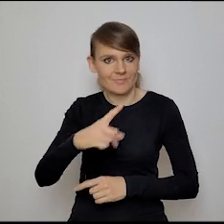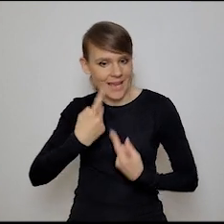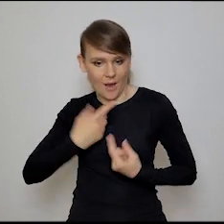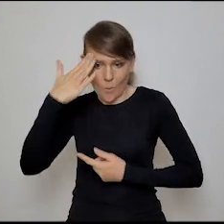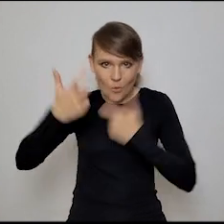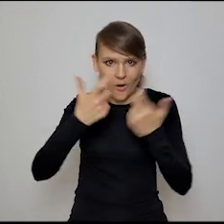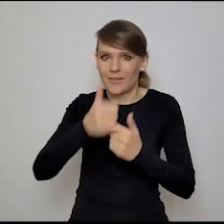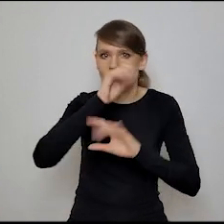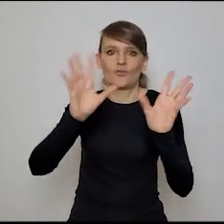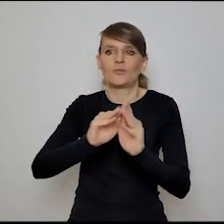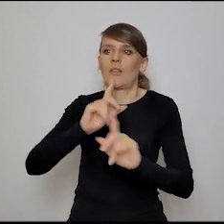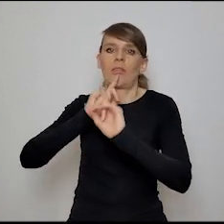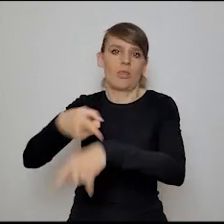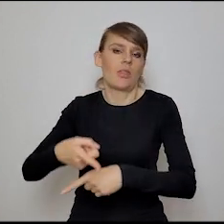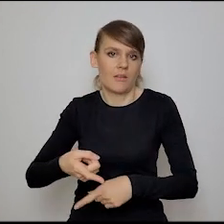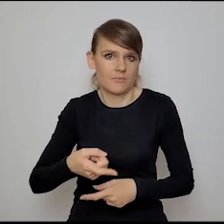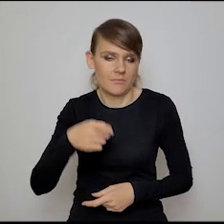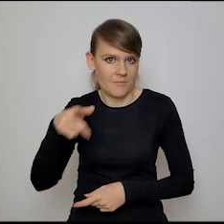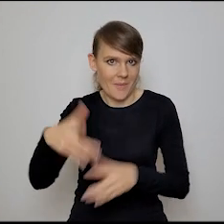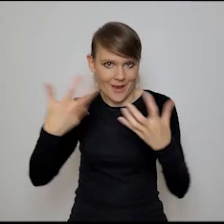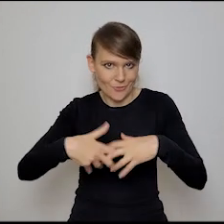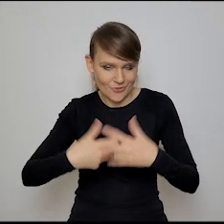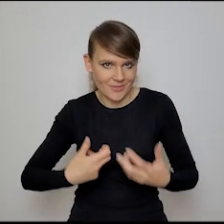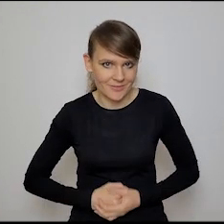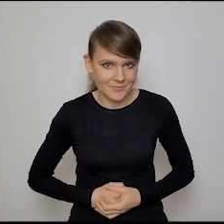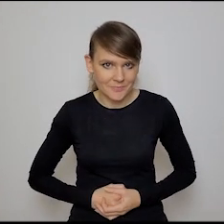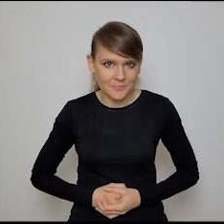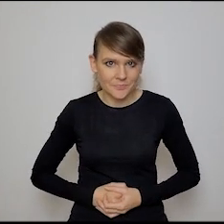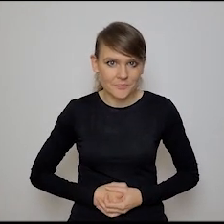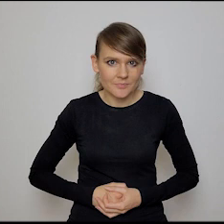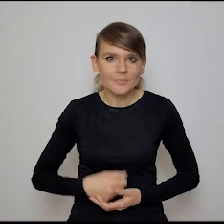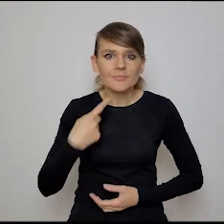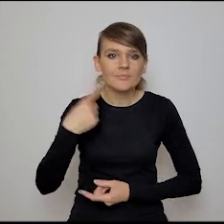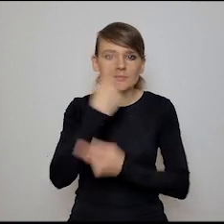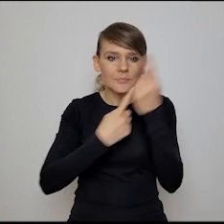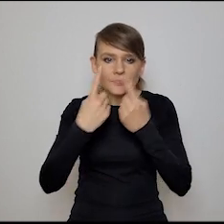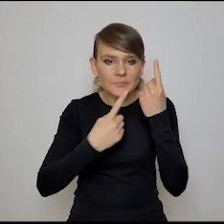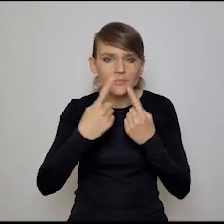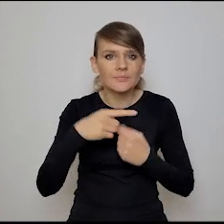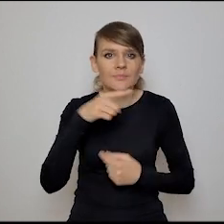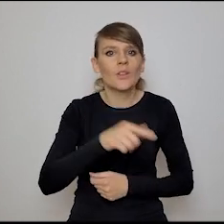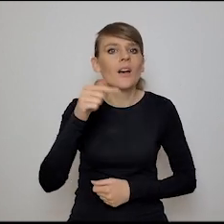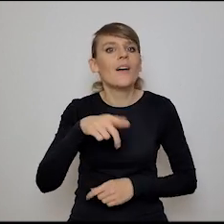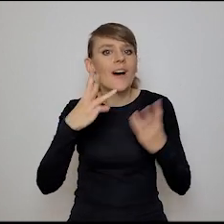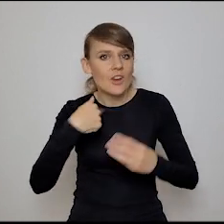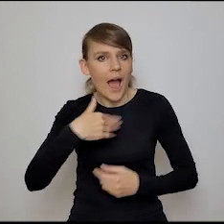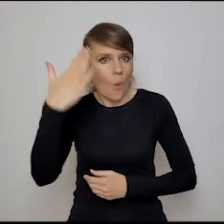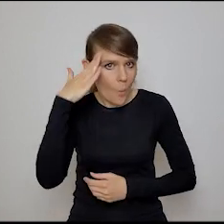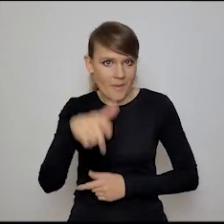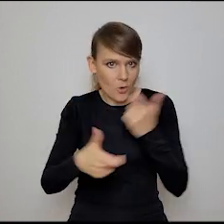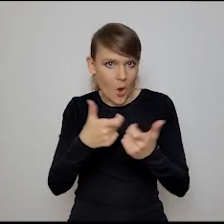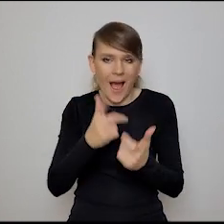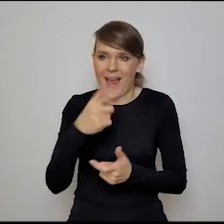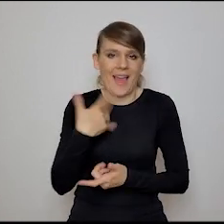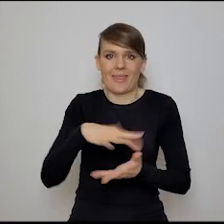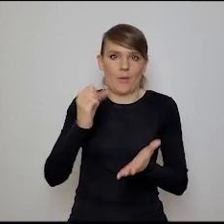wiesz, wszystko, co się im da powierzyć i gdzie mogą... Repetitive task dla mnie z założenia to jest task, który Ty umiesz zrobić, tylko nie musisz.